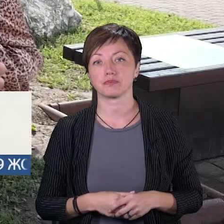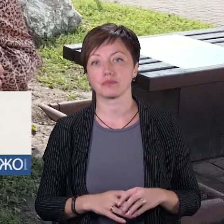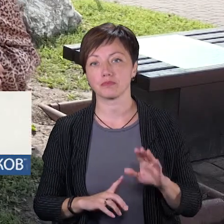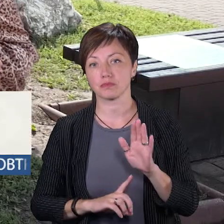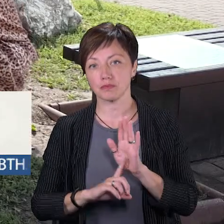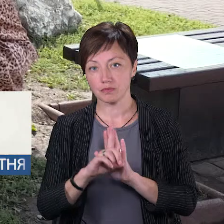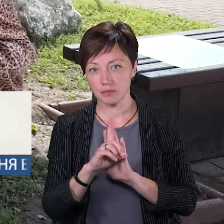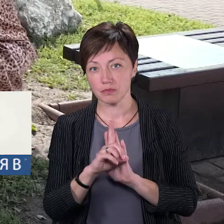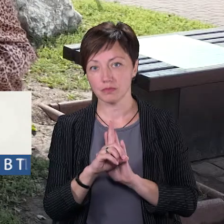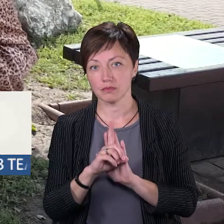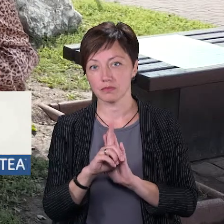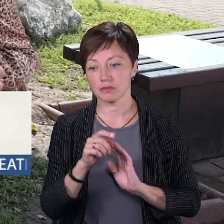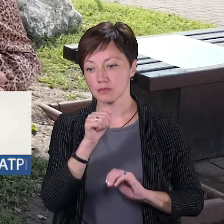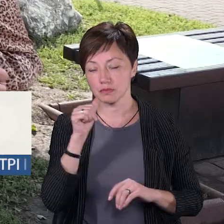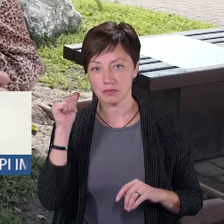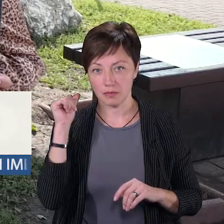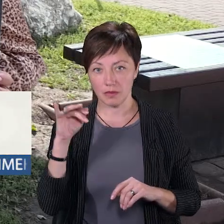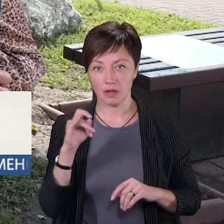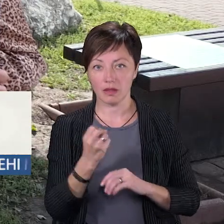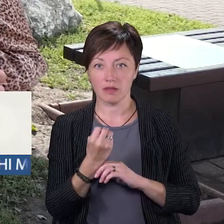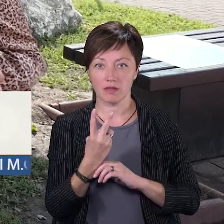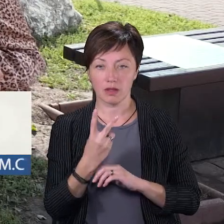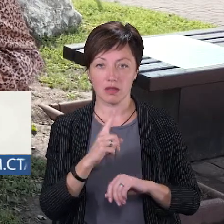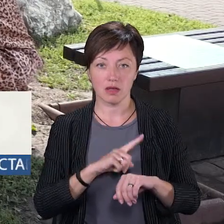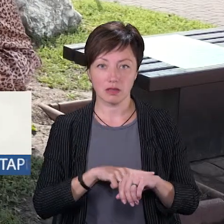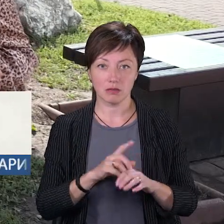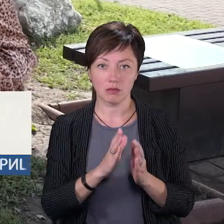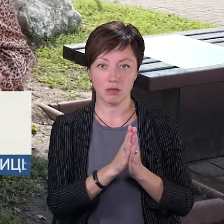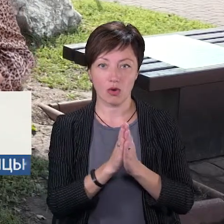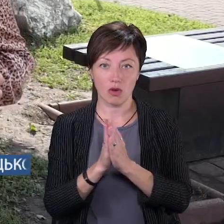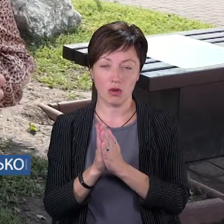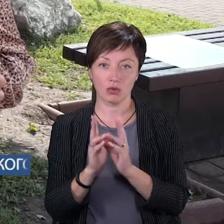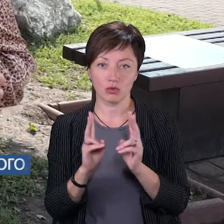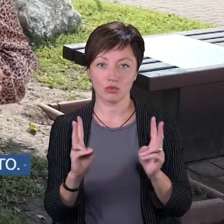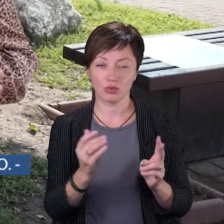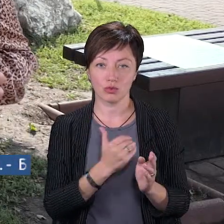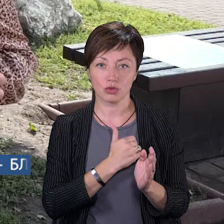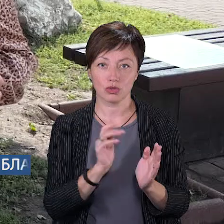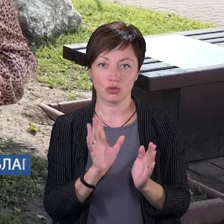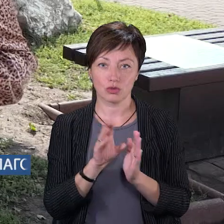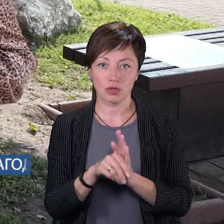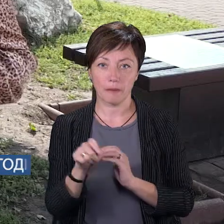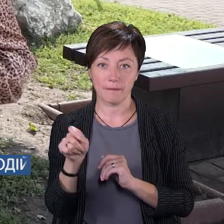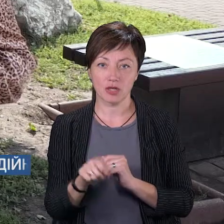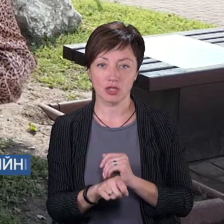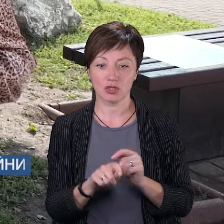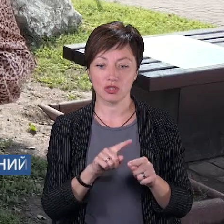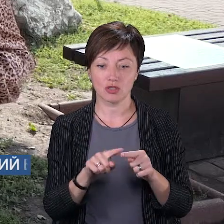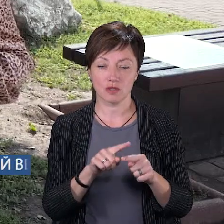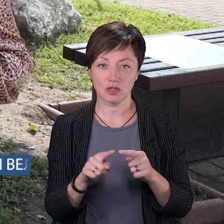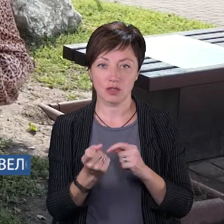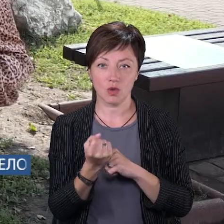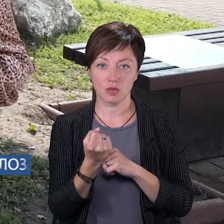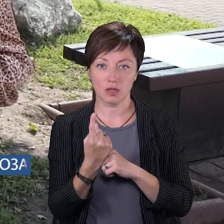Стартуємо, як і минулого разу, о 12, але прохання тих, хто хоче долучитися, приїжджати трохи швидше, десь на